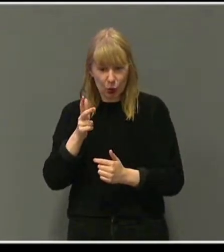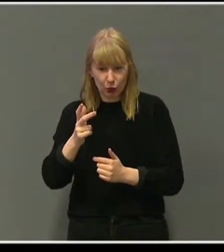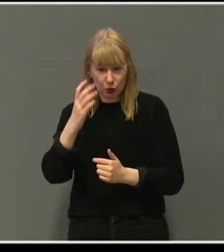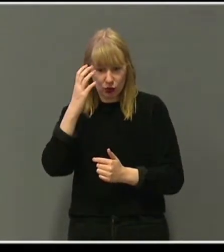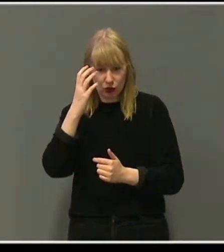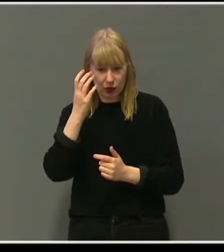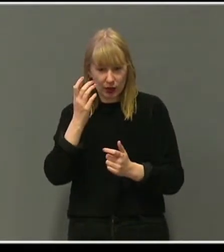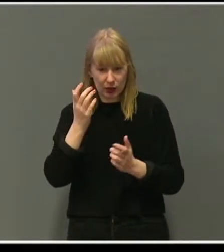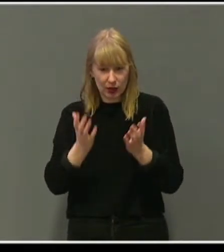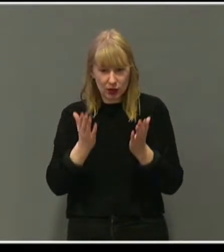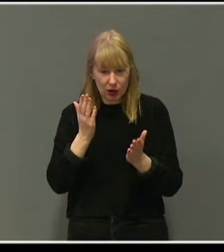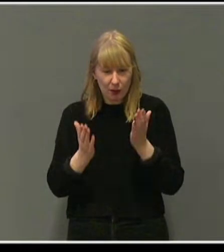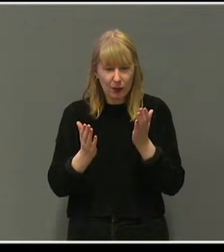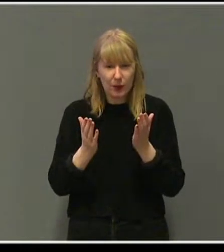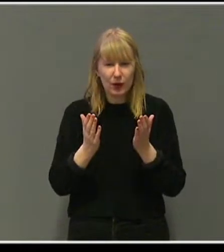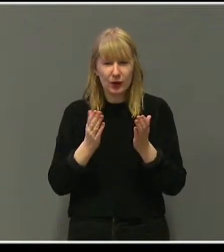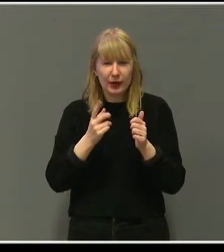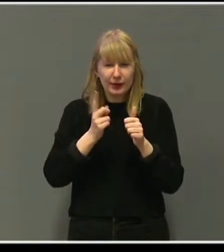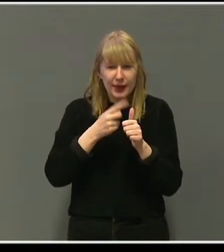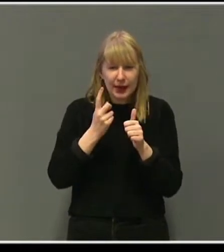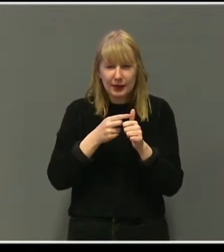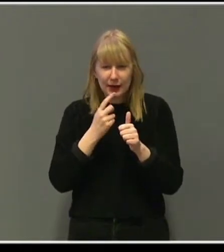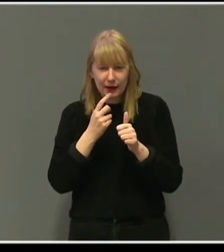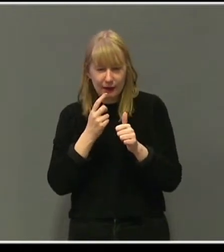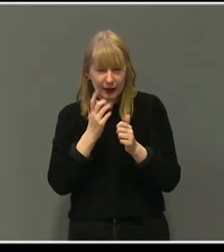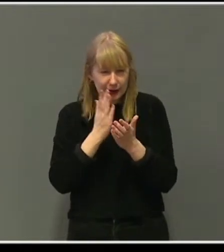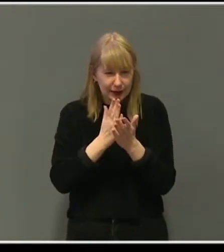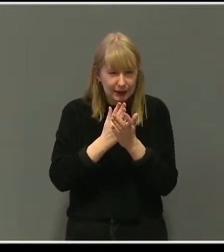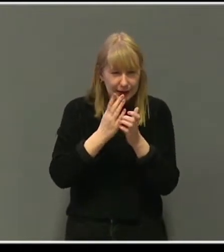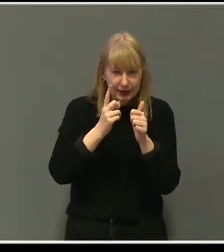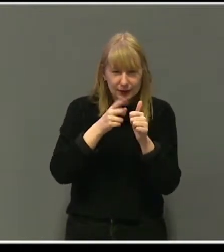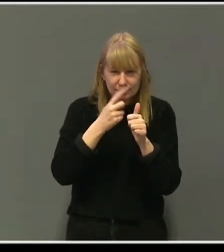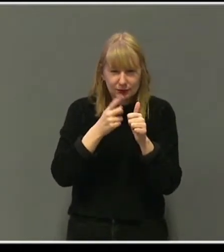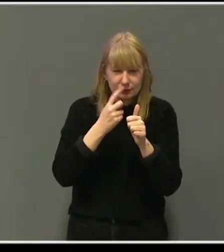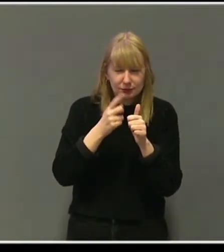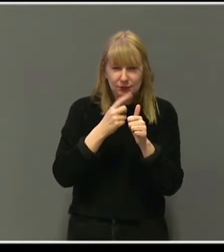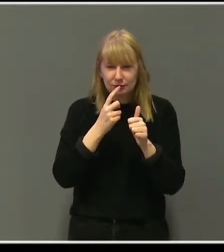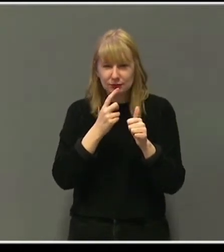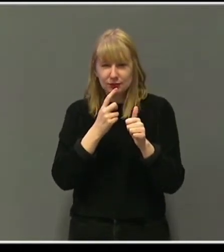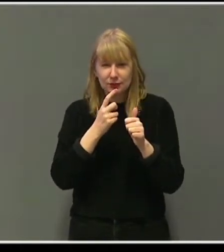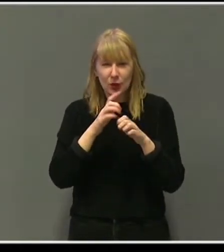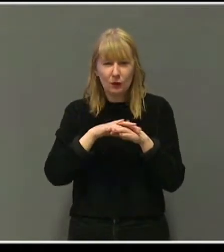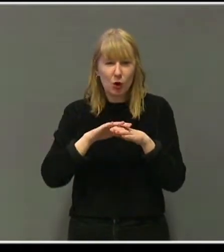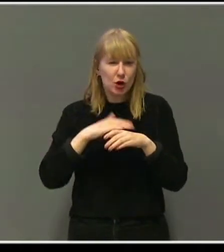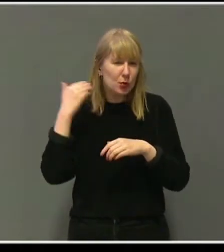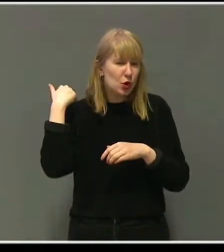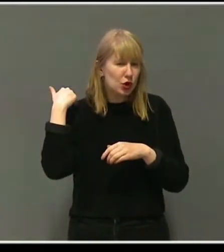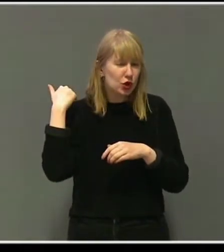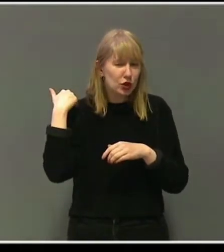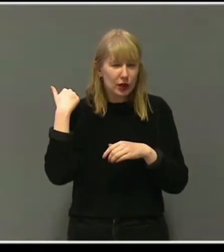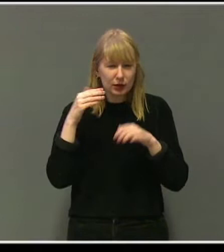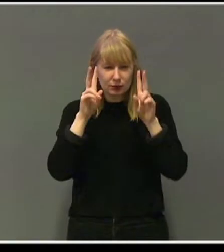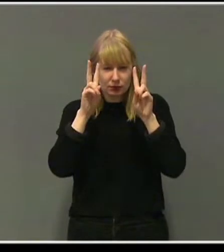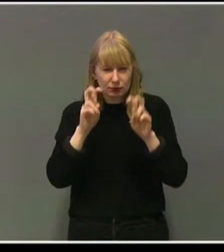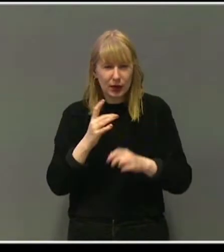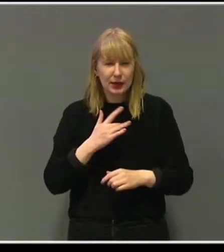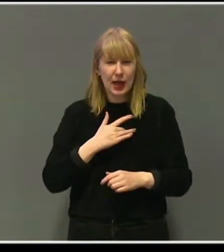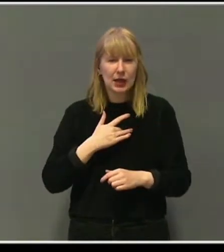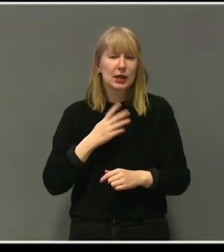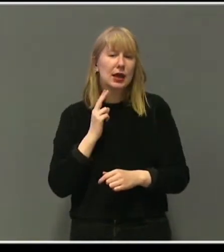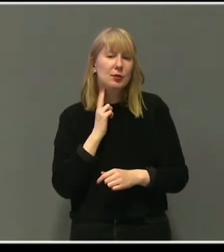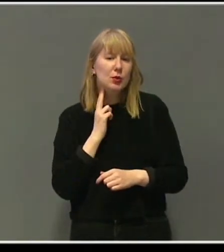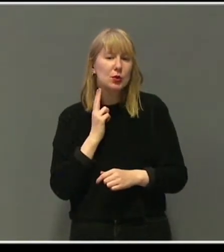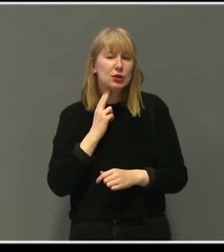Diskret, telte jordmor, fingre, tær. Dro hånda rutinert over ryggraden. Hun sjekket hjerte, puls,